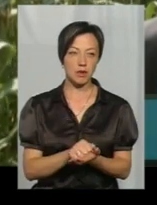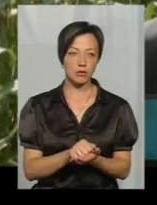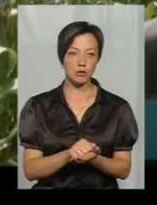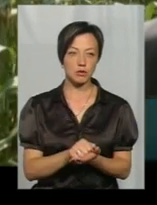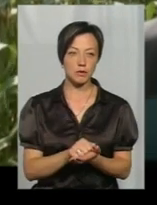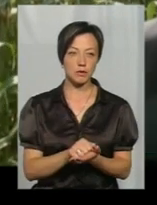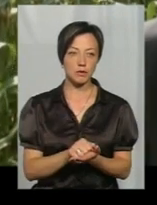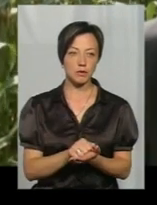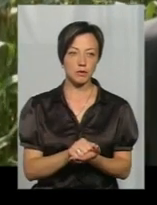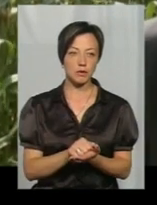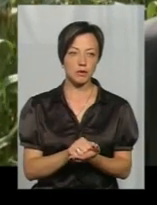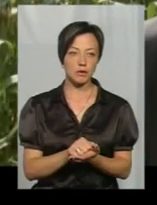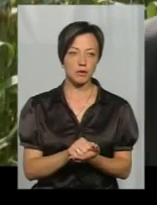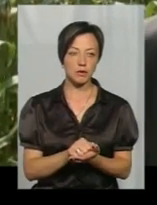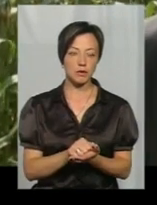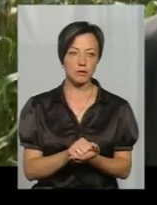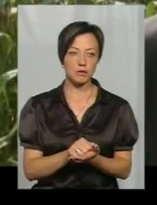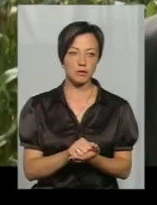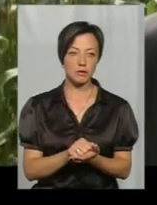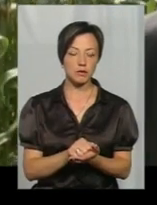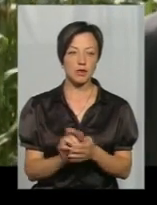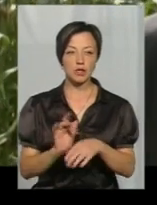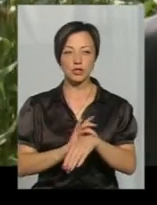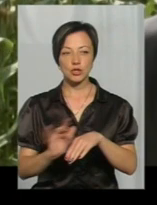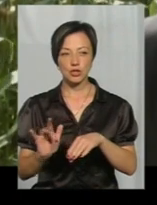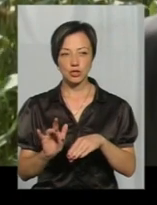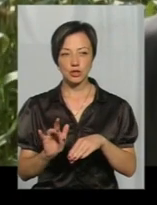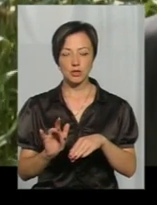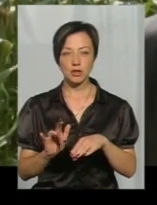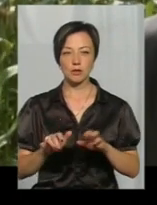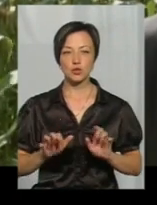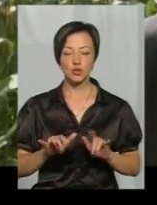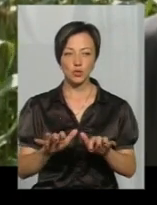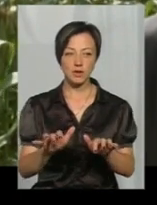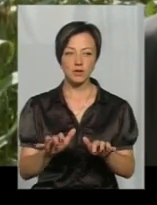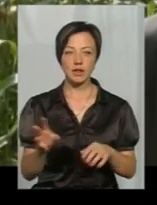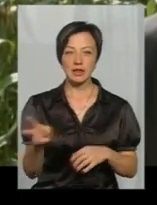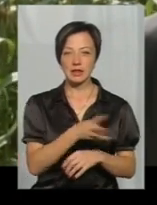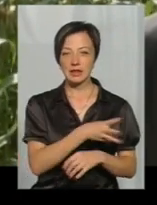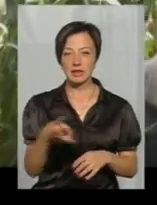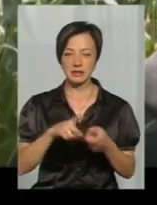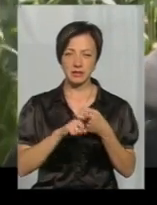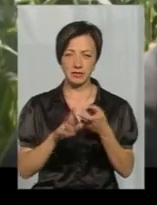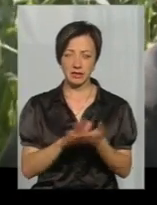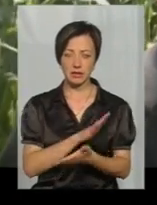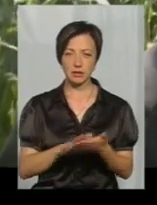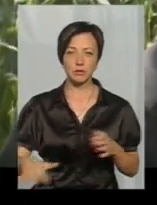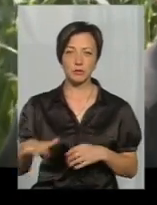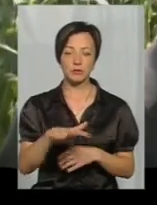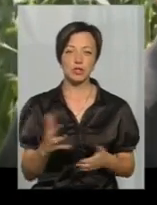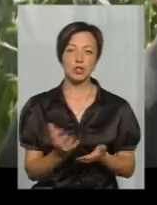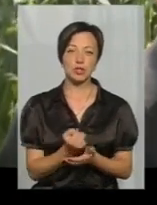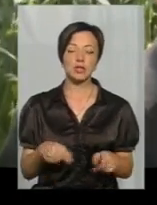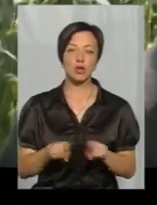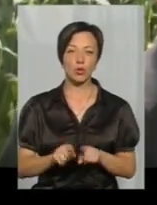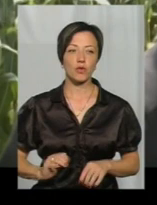уніштоженням жуків і дезінфекцією приміщень. Найшли ми